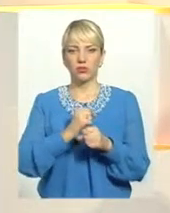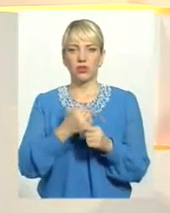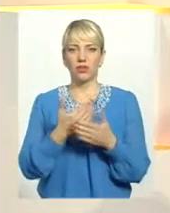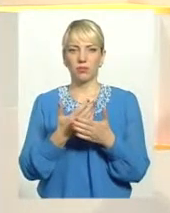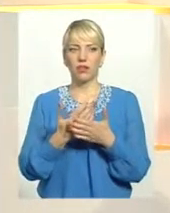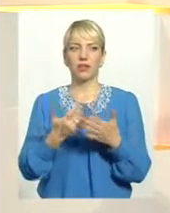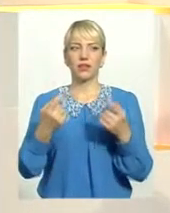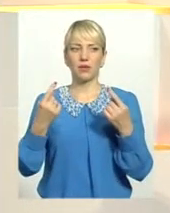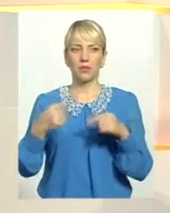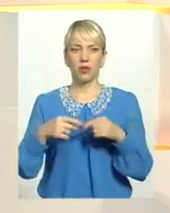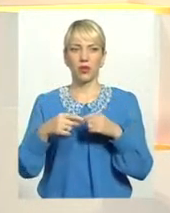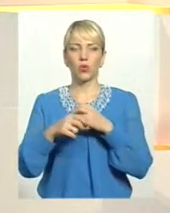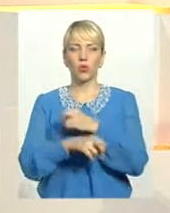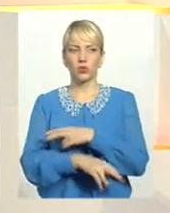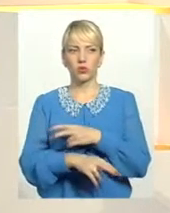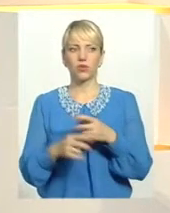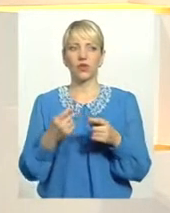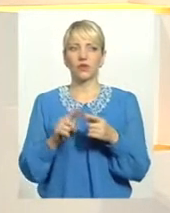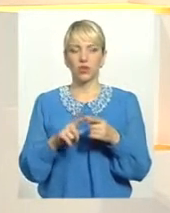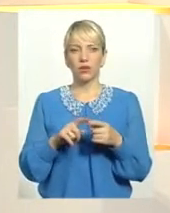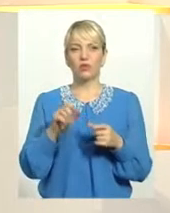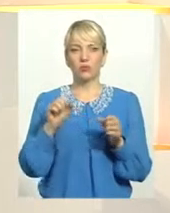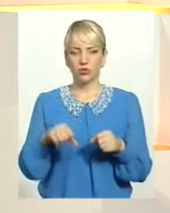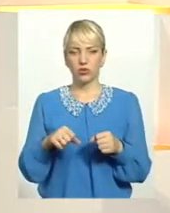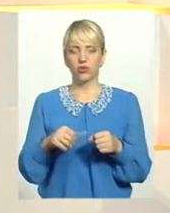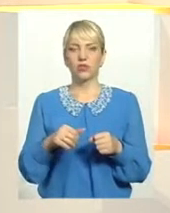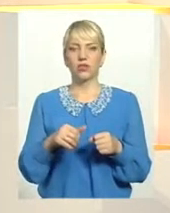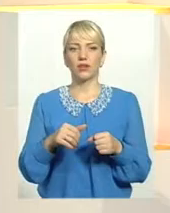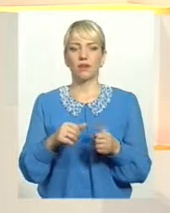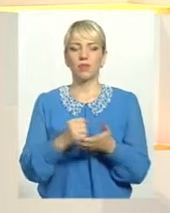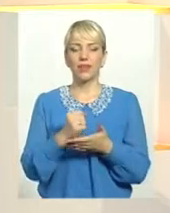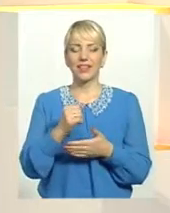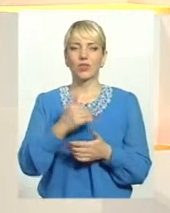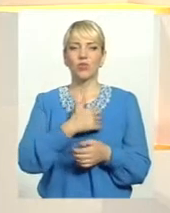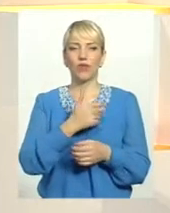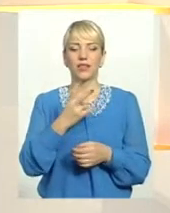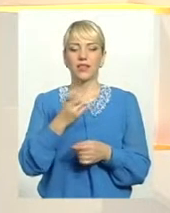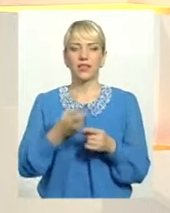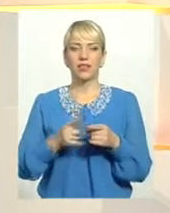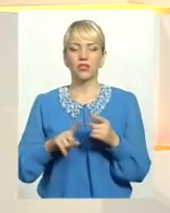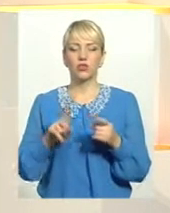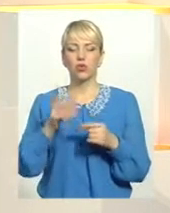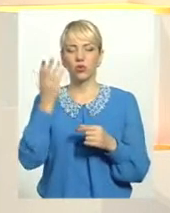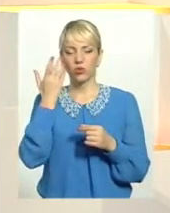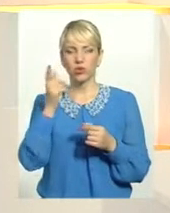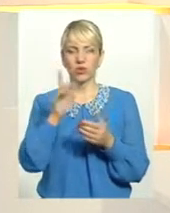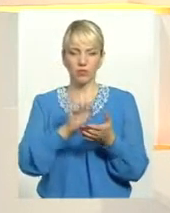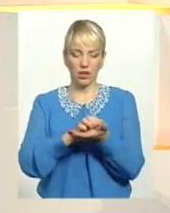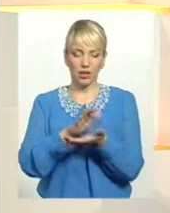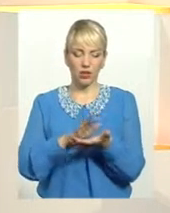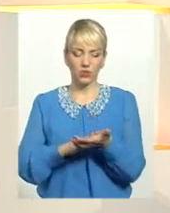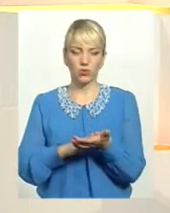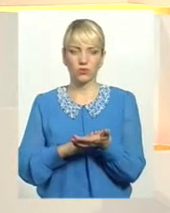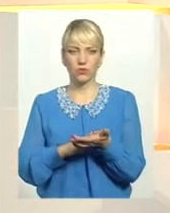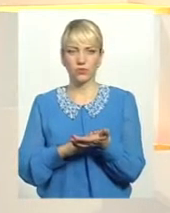банкрутства 10-20 років, вони все-таки можуть претендувати на те, що їм колись донарахуються ті... Ні,